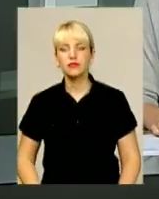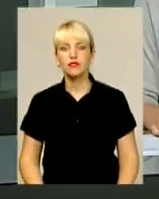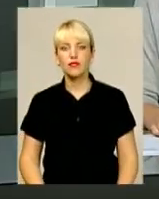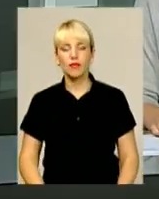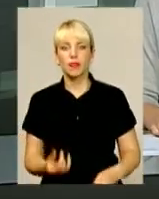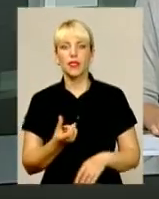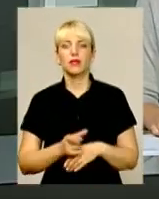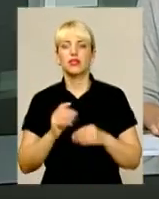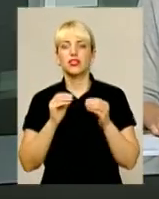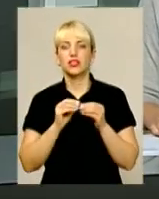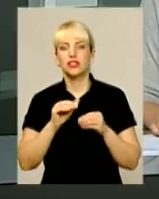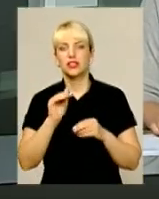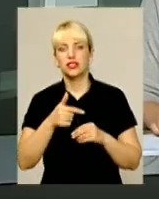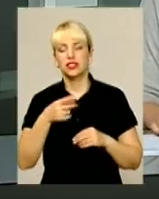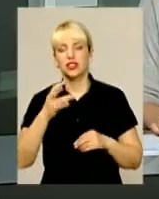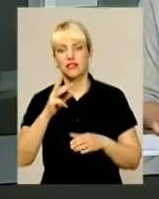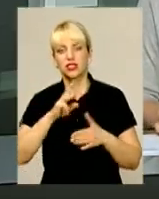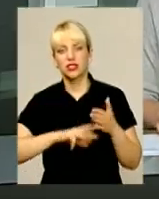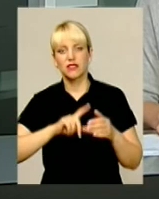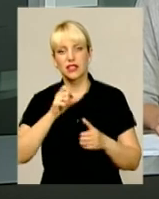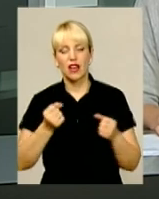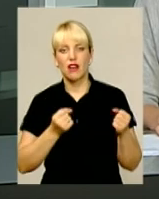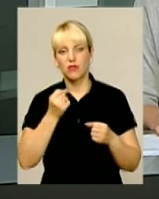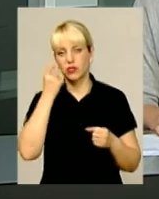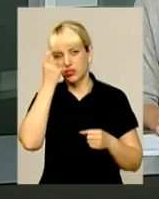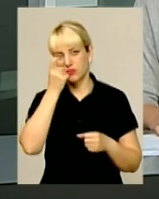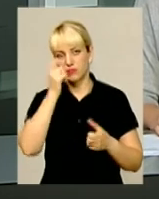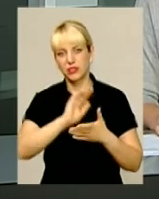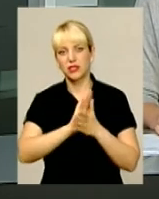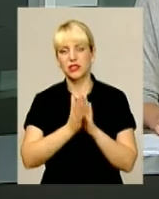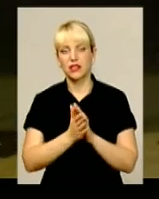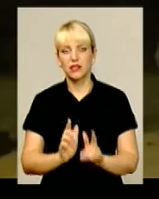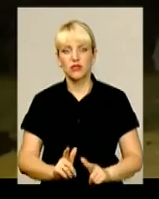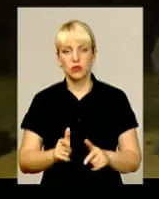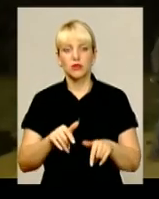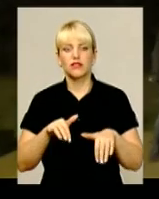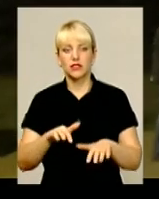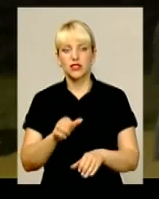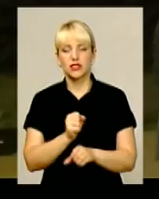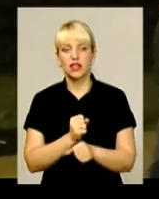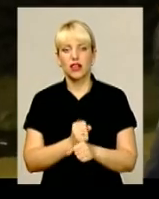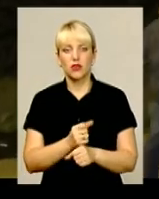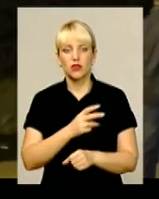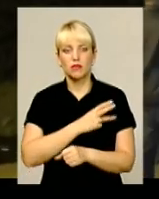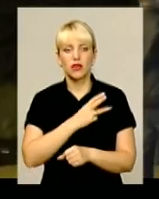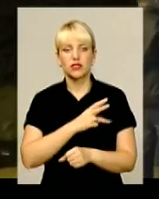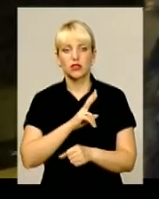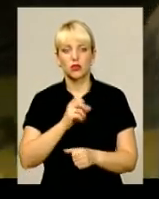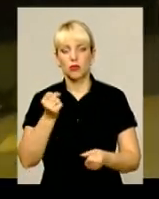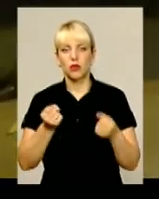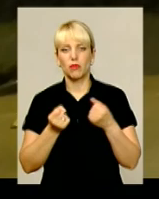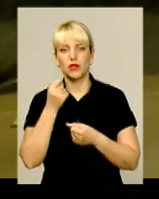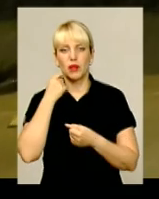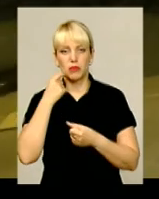Більше 10 тисяч гривень штрафу за водіння у нетверезому стані. Ступив дію закон, за яким бажаючи покермувати на